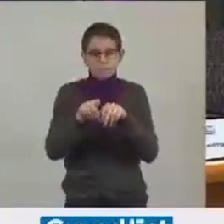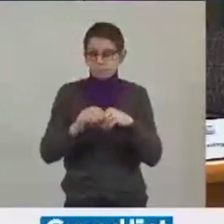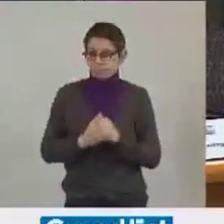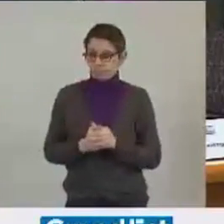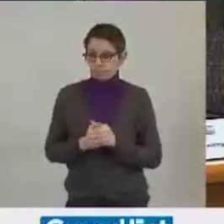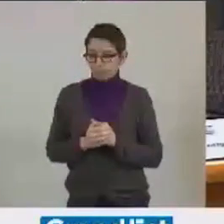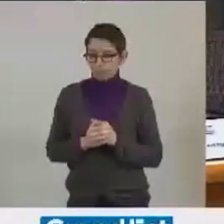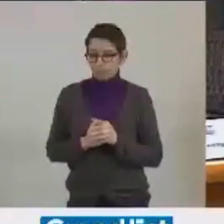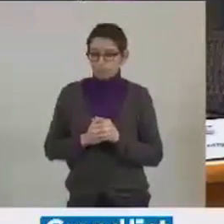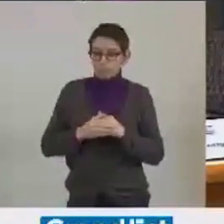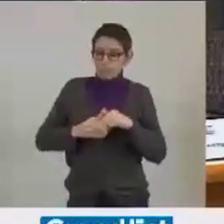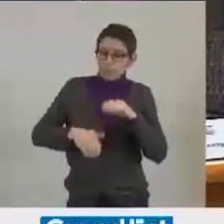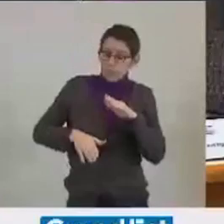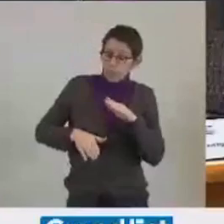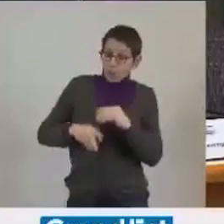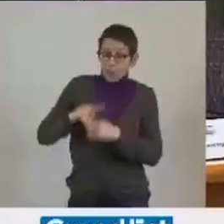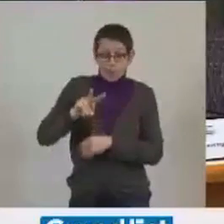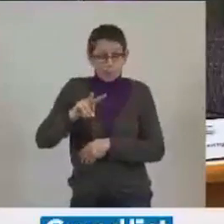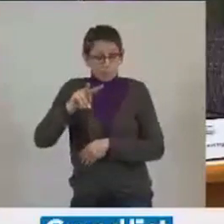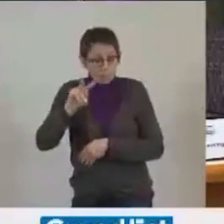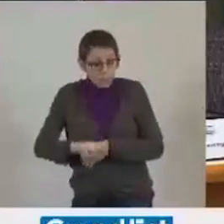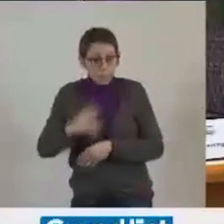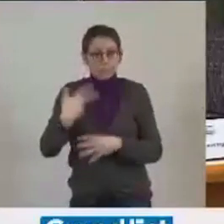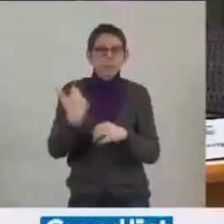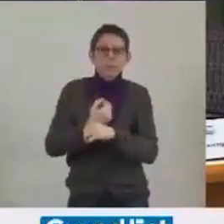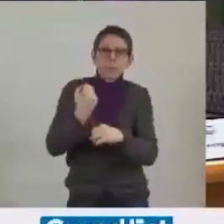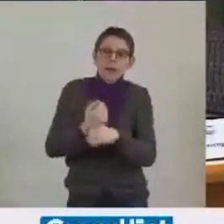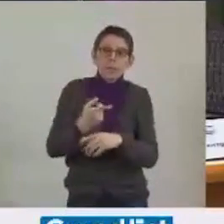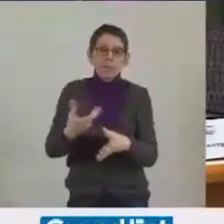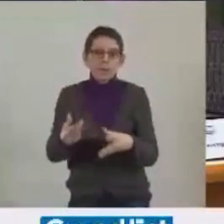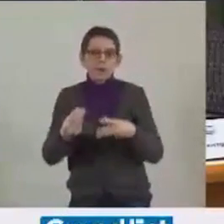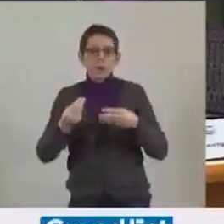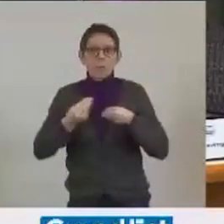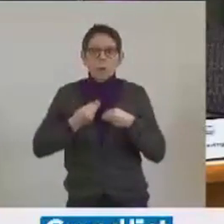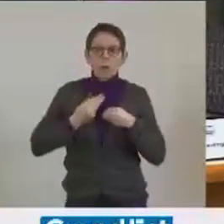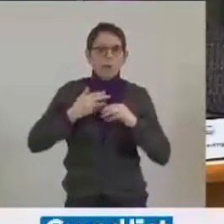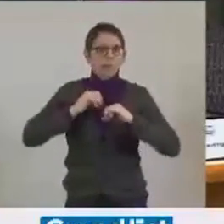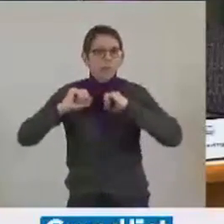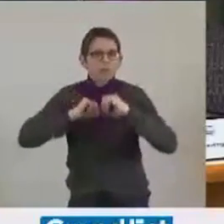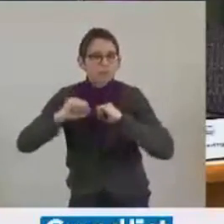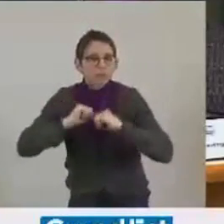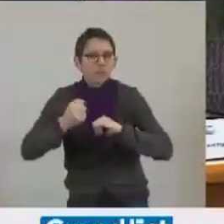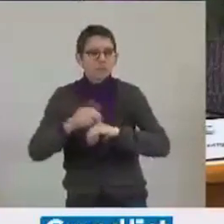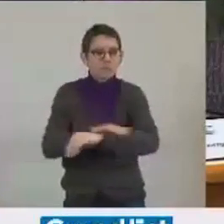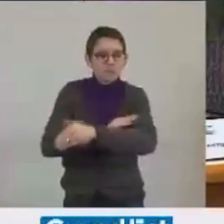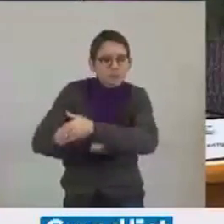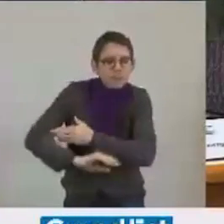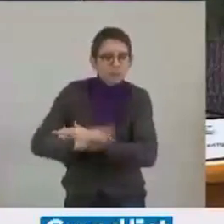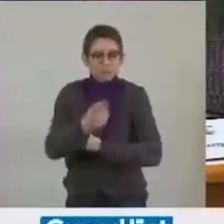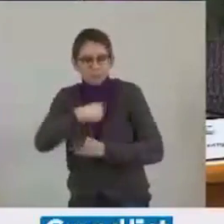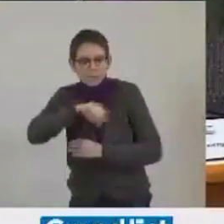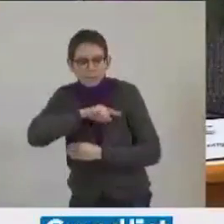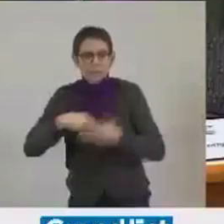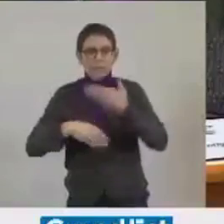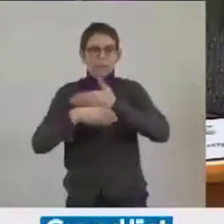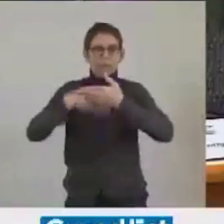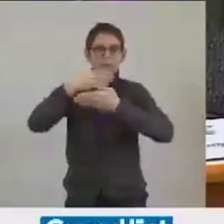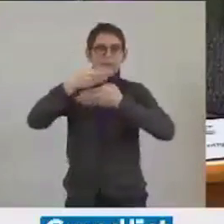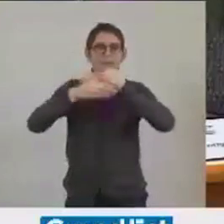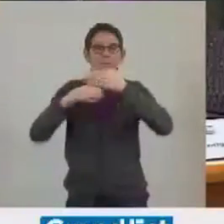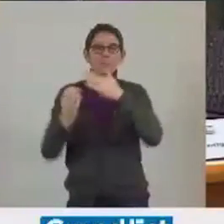difficultés, ce travail est très enthousiasmant. Nous construisons une toute nouvelle collectivité.